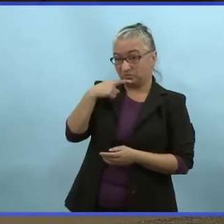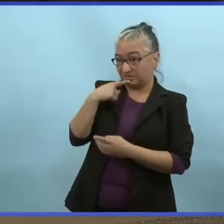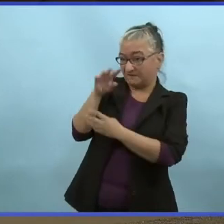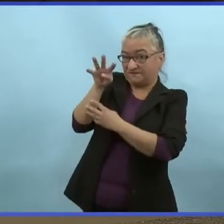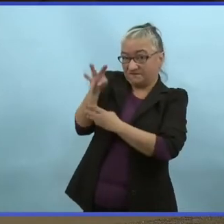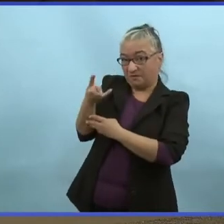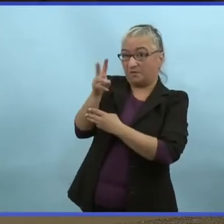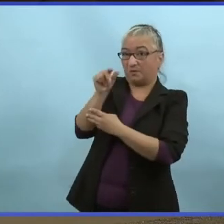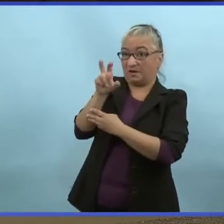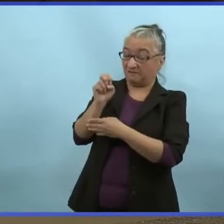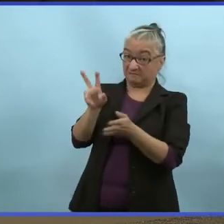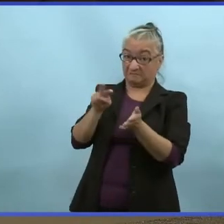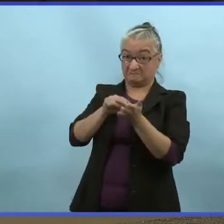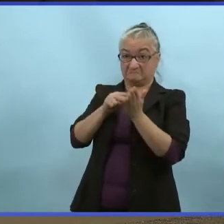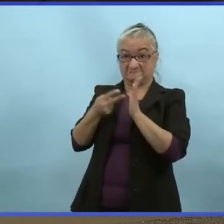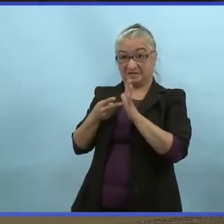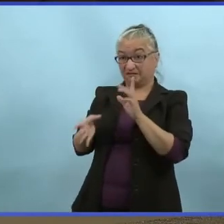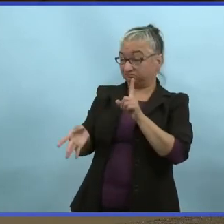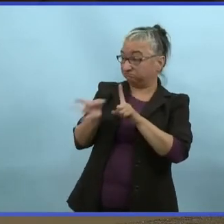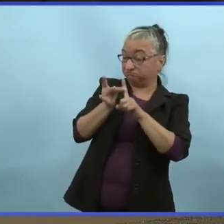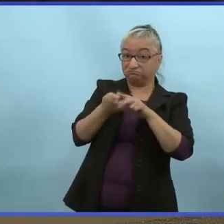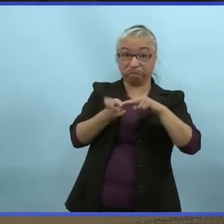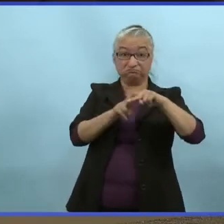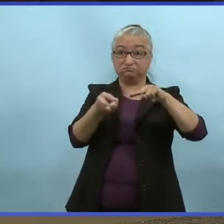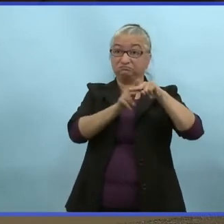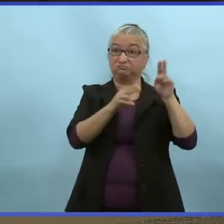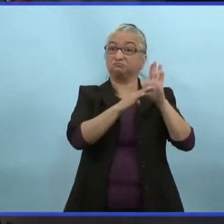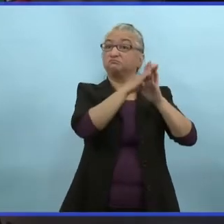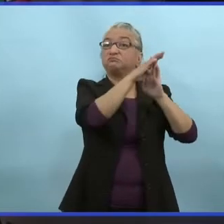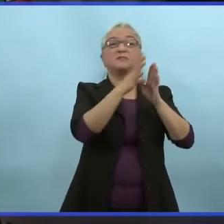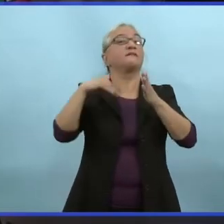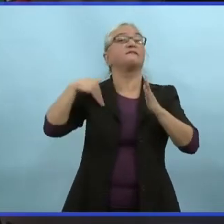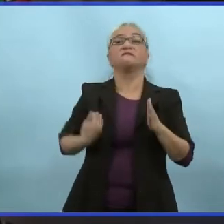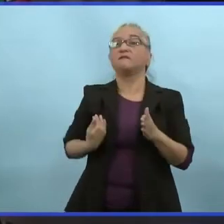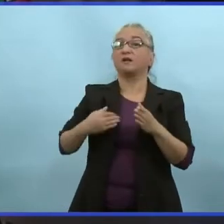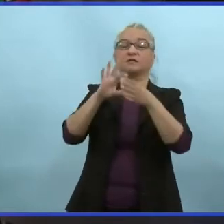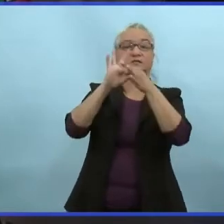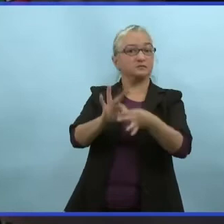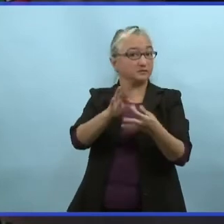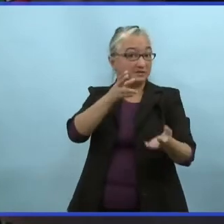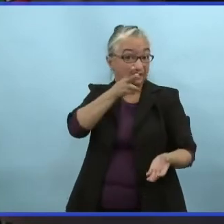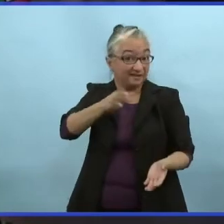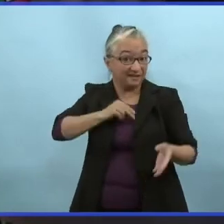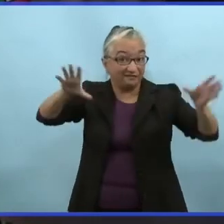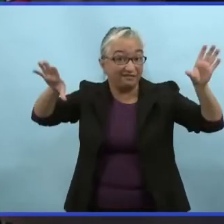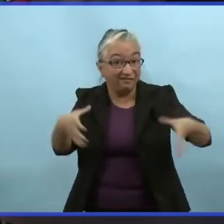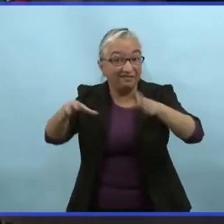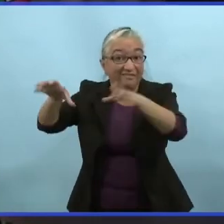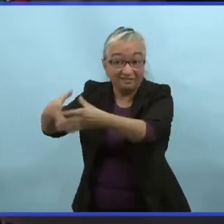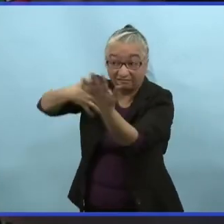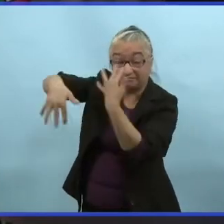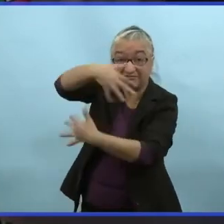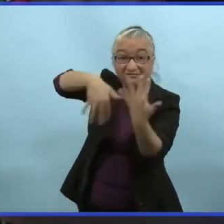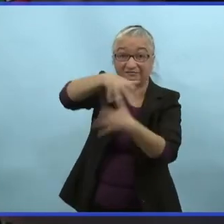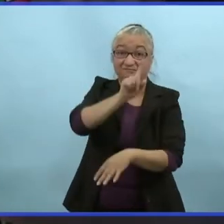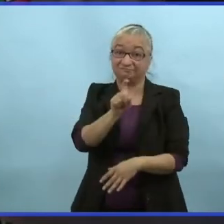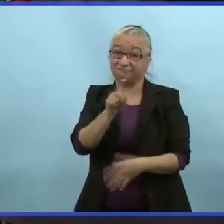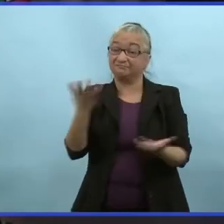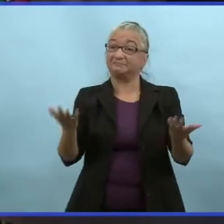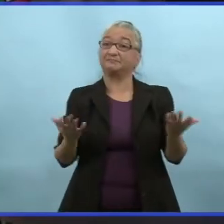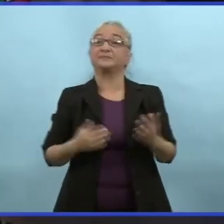Est-ce qu'on voit une augmentation des cas dans cette quatrième vague ? Est-ce que c'est lié à l'action de grâce